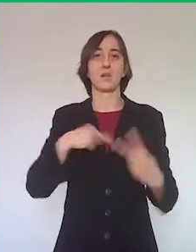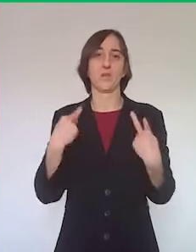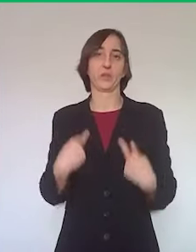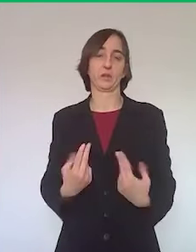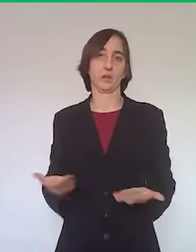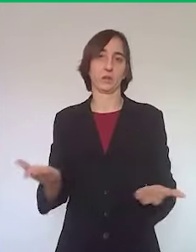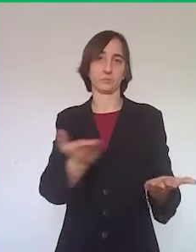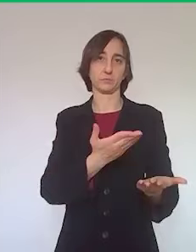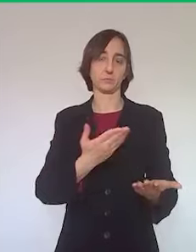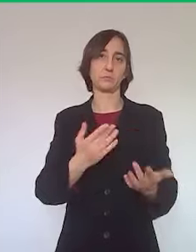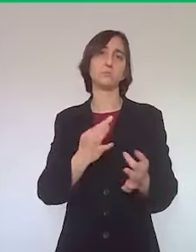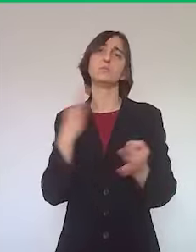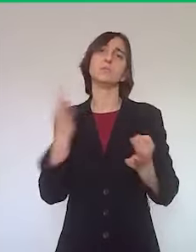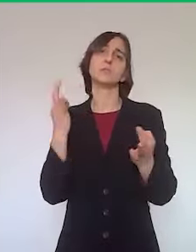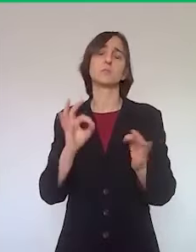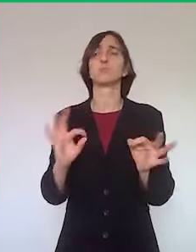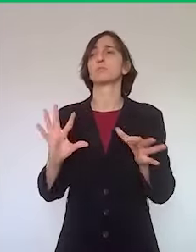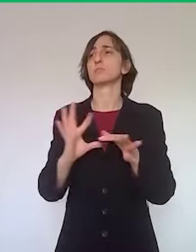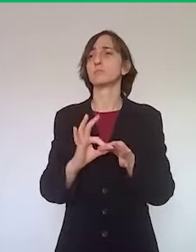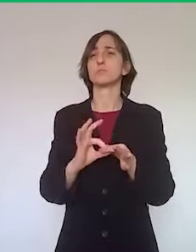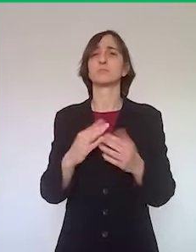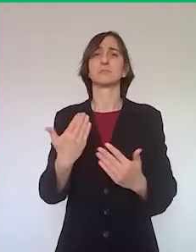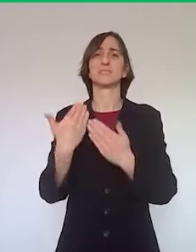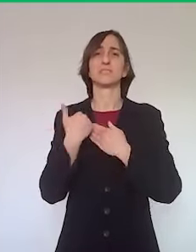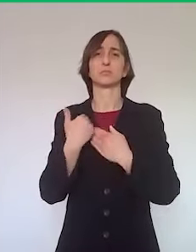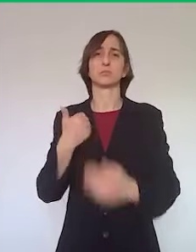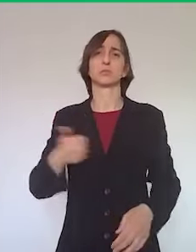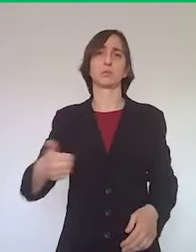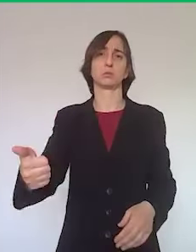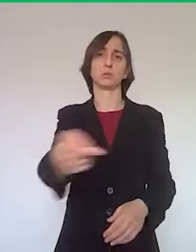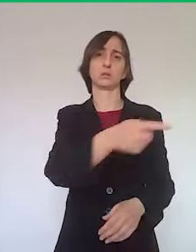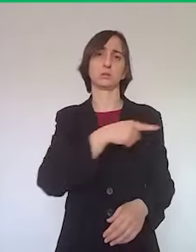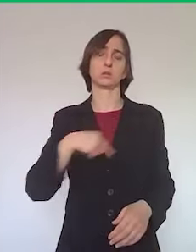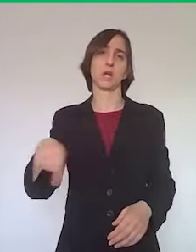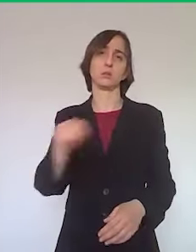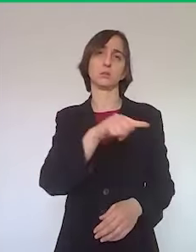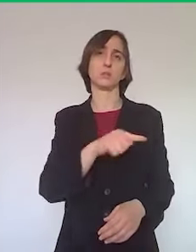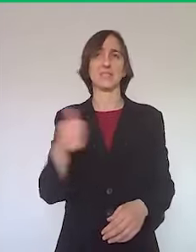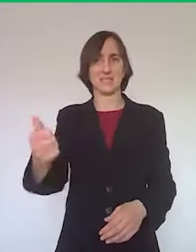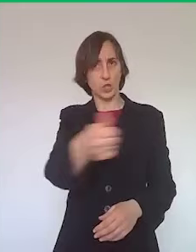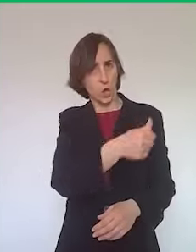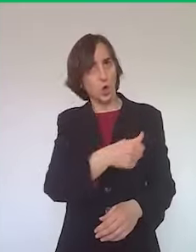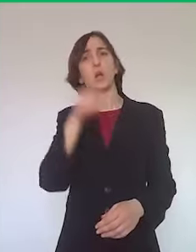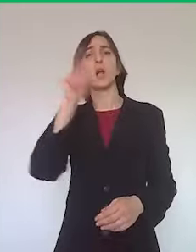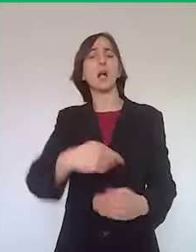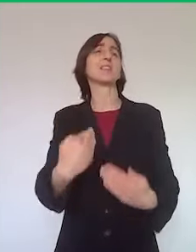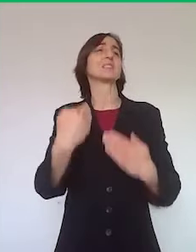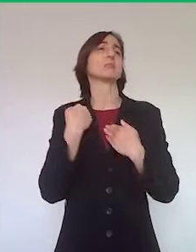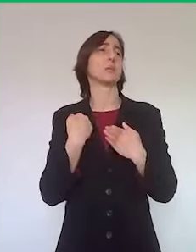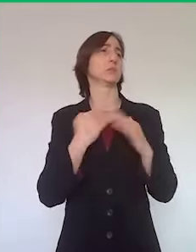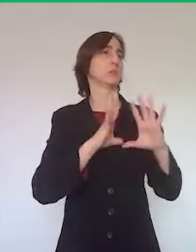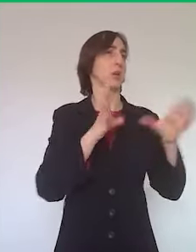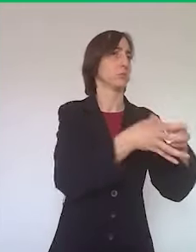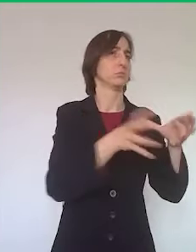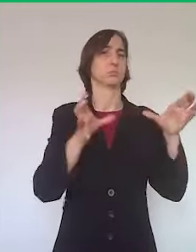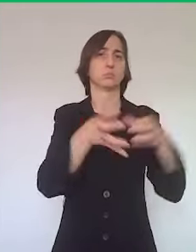sempre facendo affidamento sulla responsabilità di tutti noi, presi come singoli e presi come comunità collettiva e anche alla